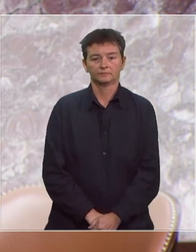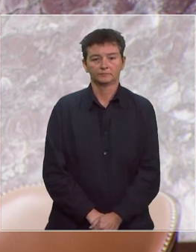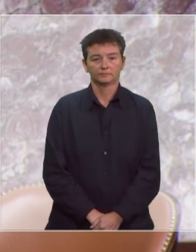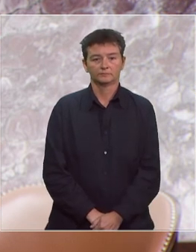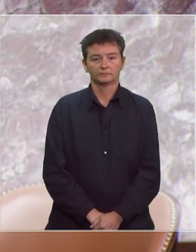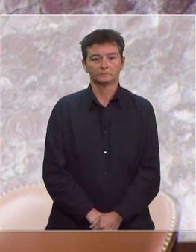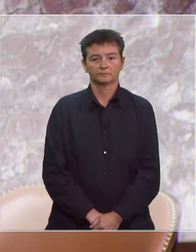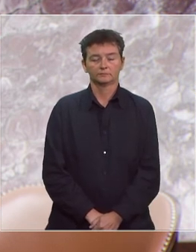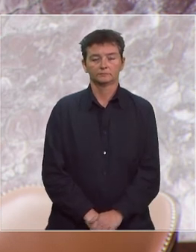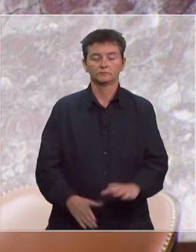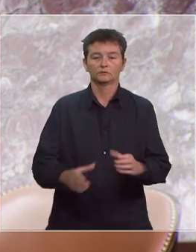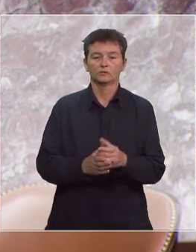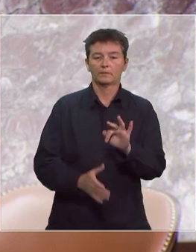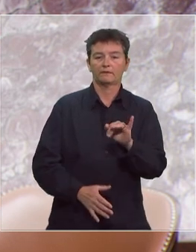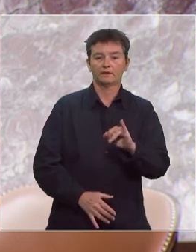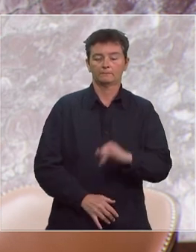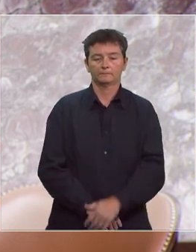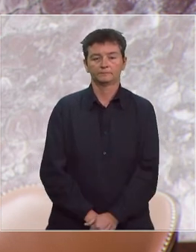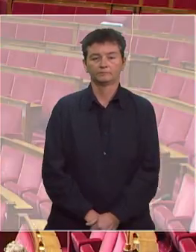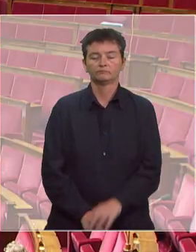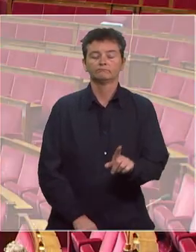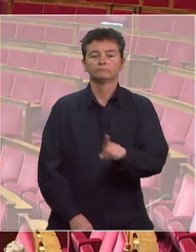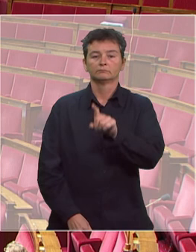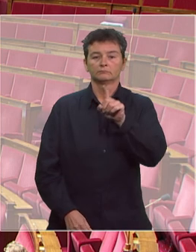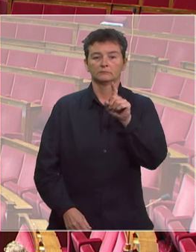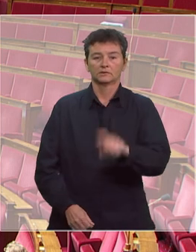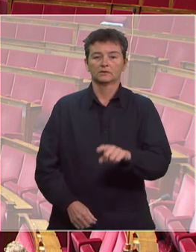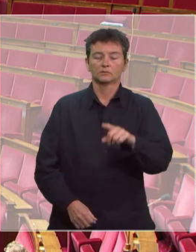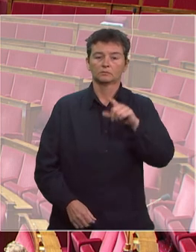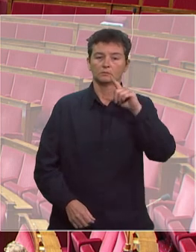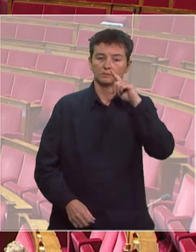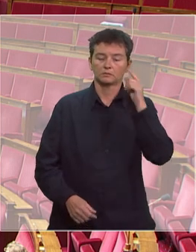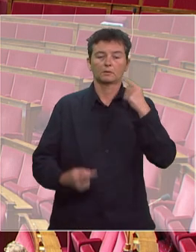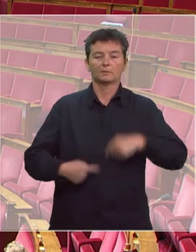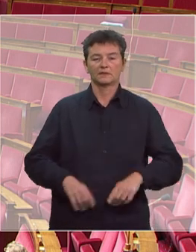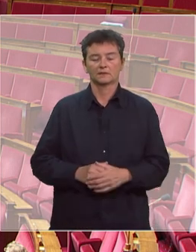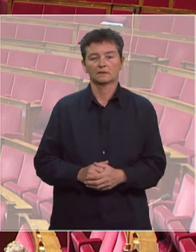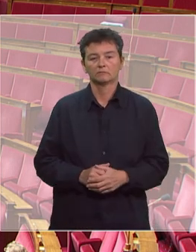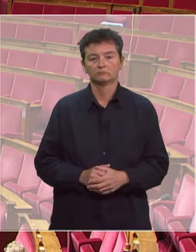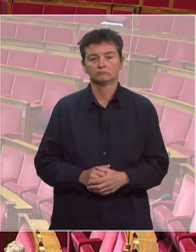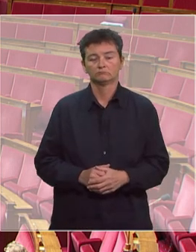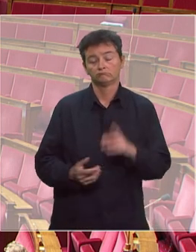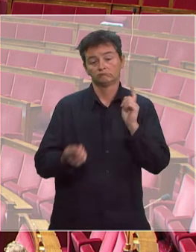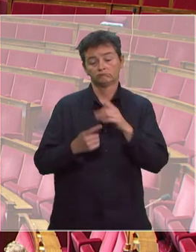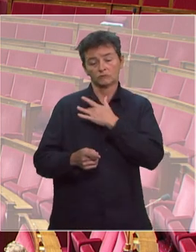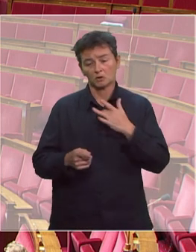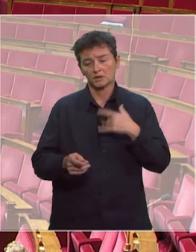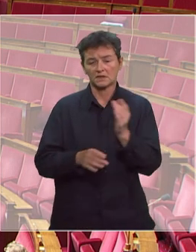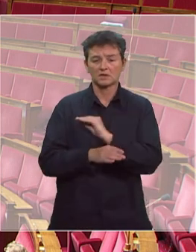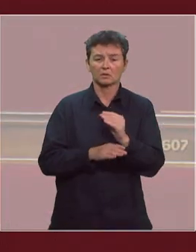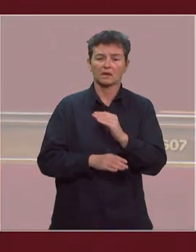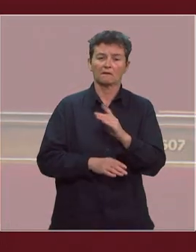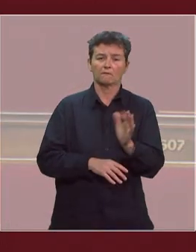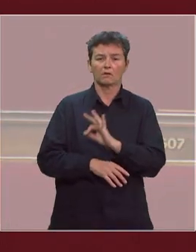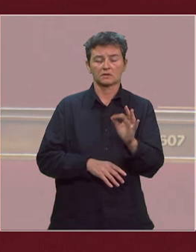de la France Insoumise. Merci. Cette question s'adresse à M. le Premier ministre. Au nom de la santé et de sécurité des Français, M. le Premier